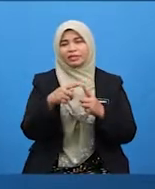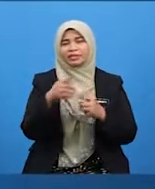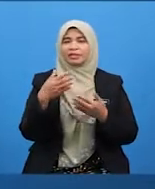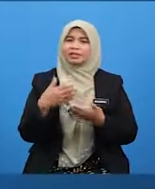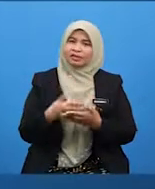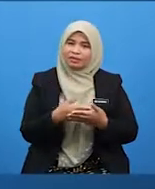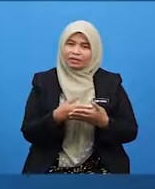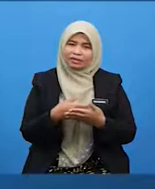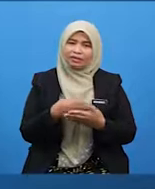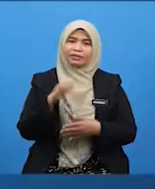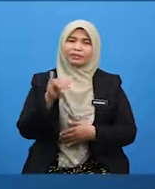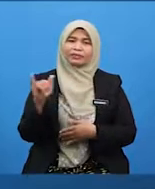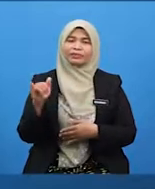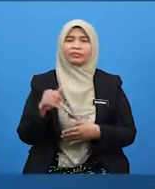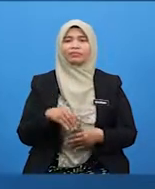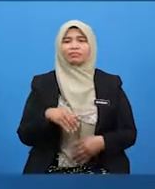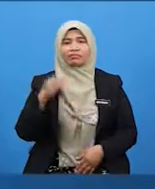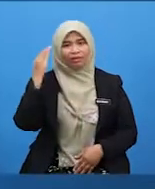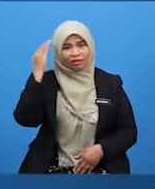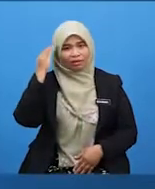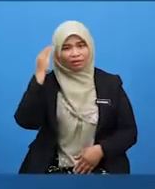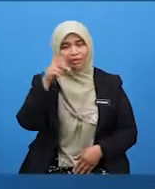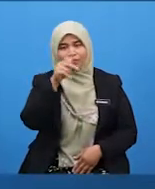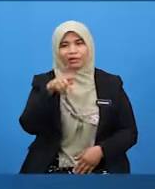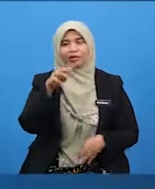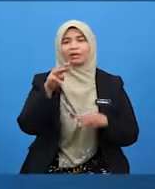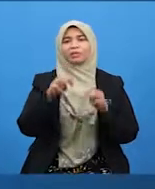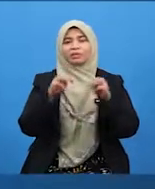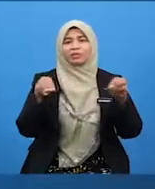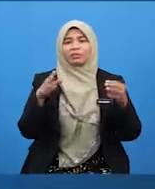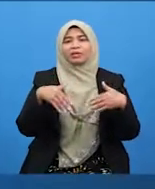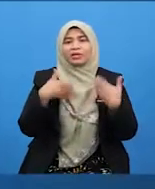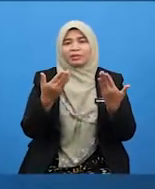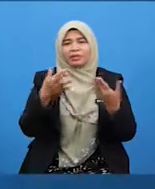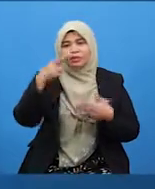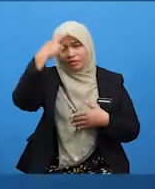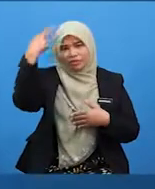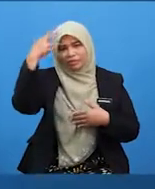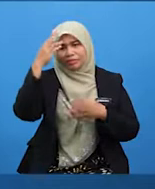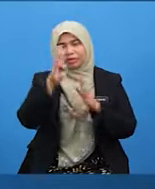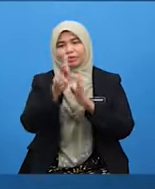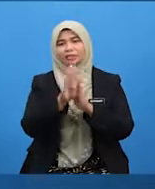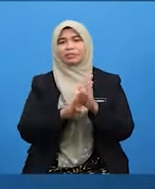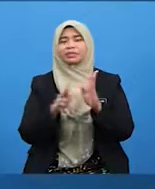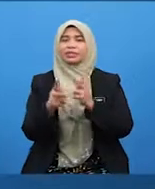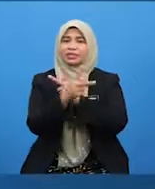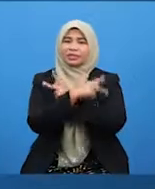Tahukah murid-murid bagaimana Rasulullah berkasih sayang dalam keluarga?